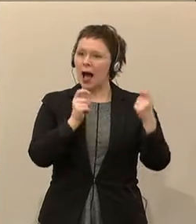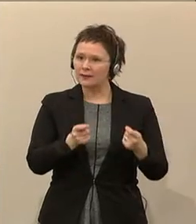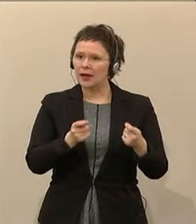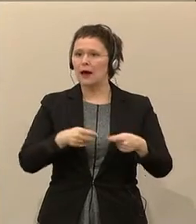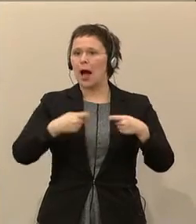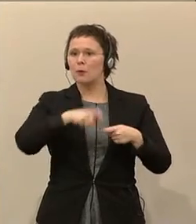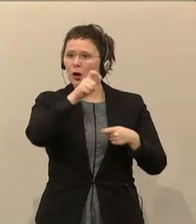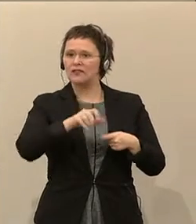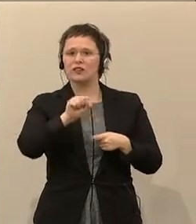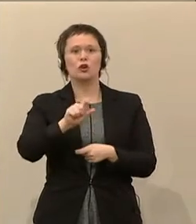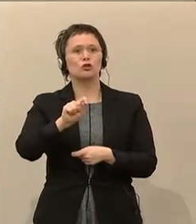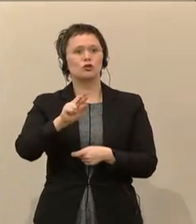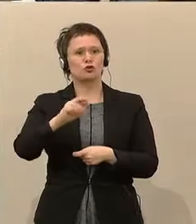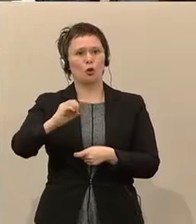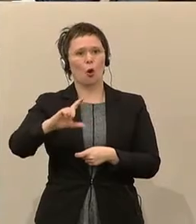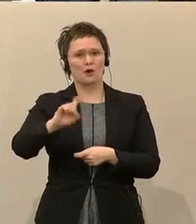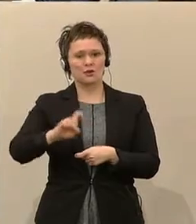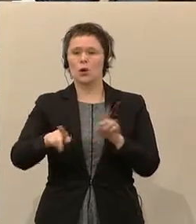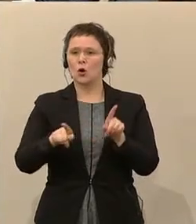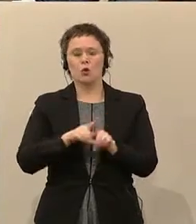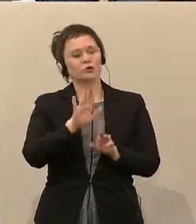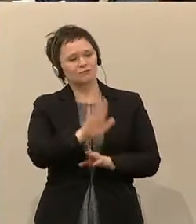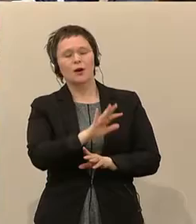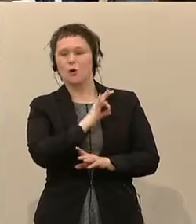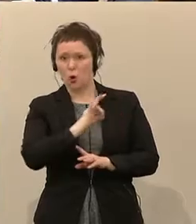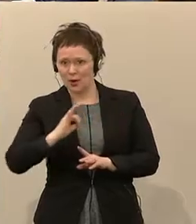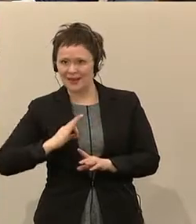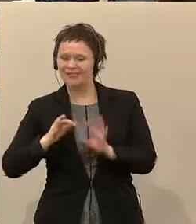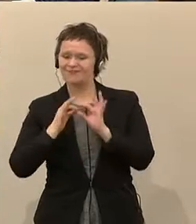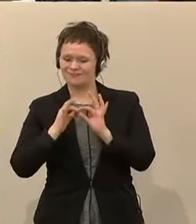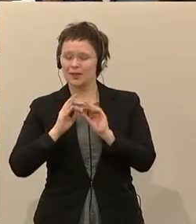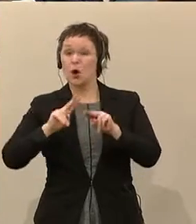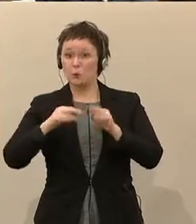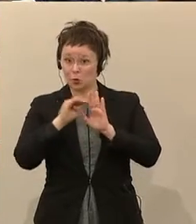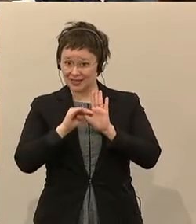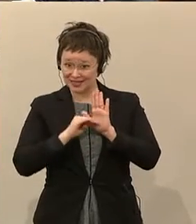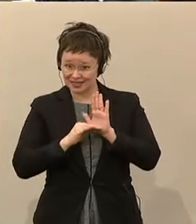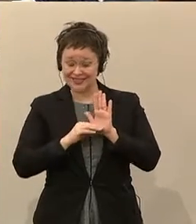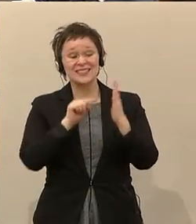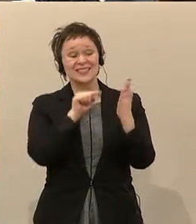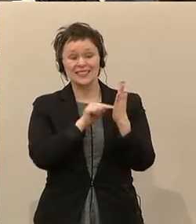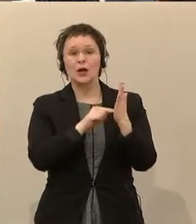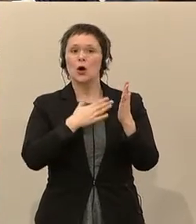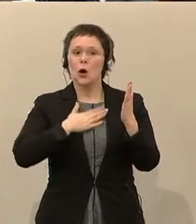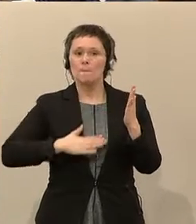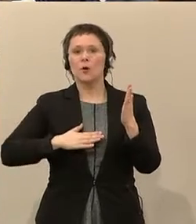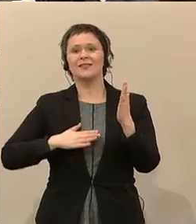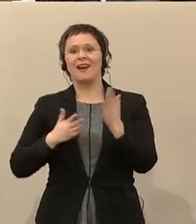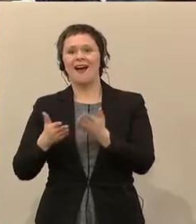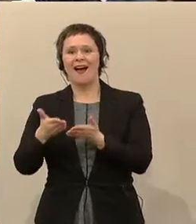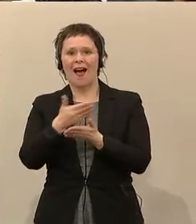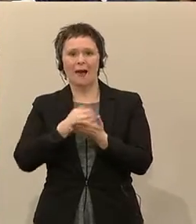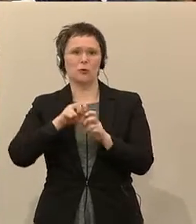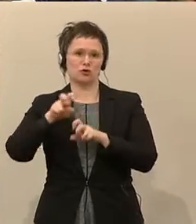nächste Antrag kommt ebenfalls von den NEOS und betrifft die Abschaffung der kalten Progression. Der Hintergrund dieser Forderung, während die